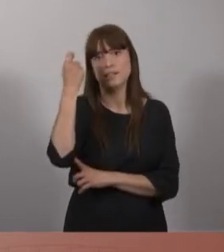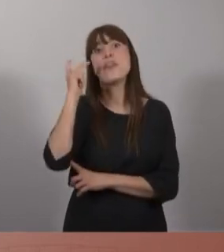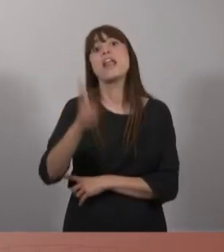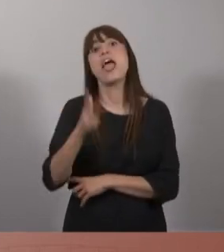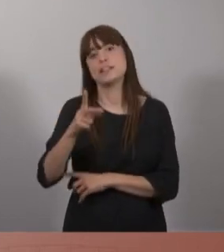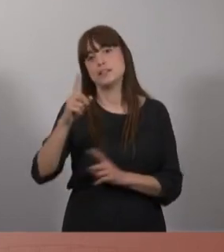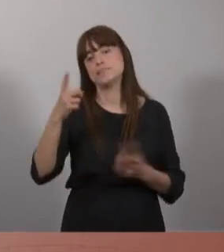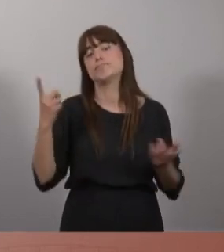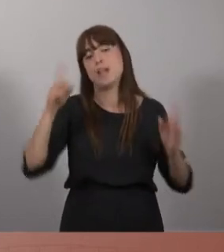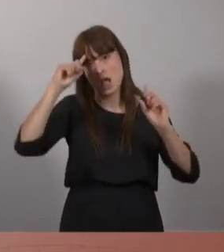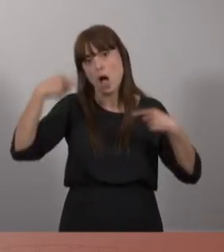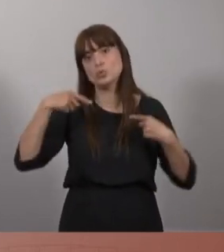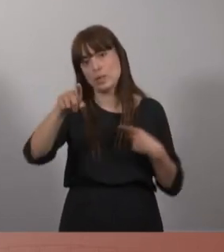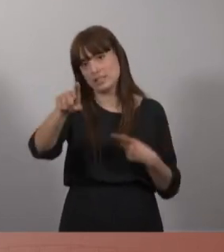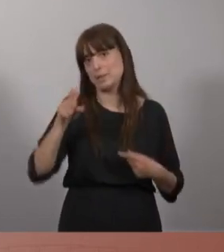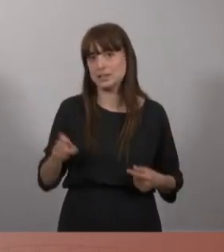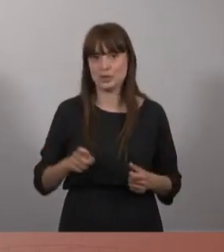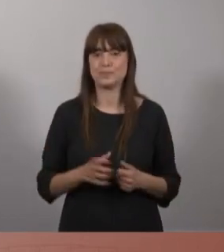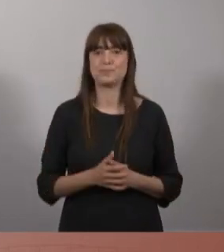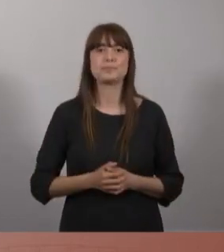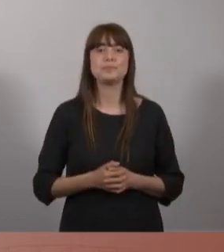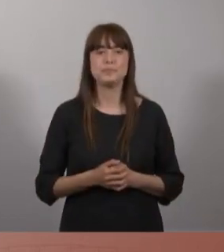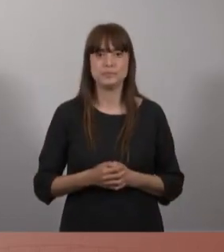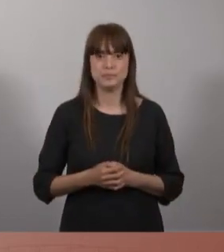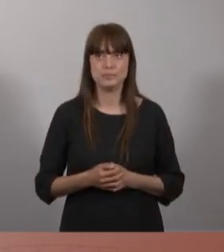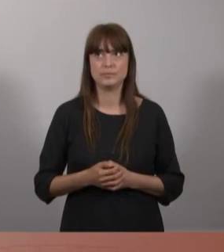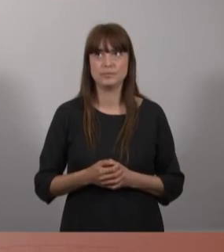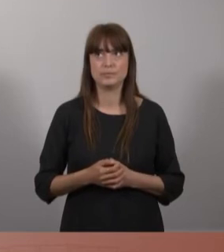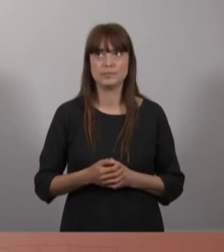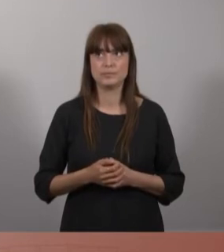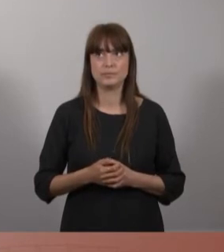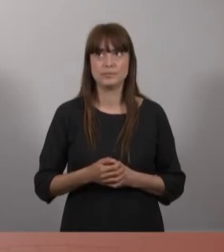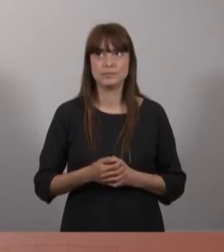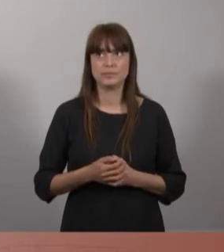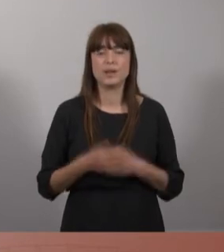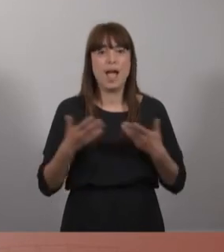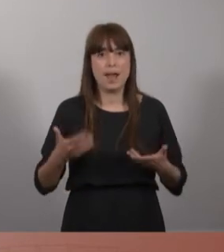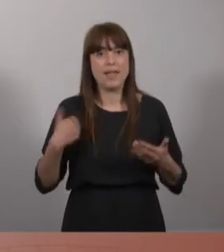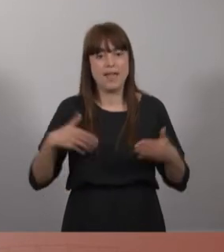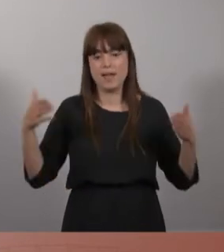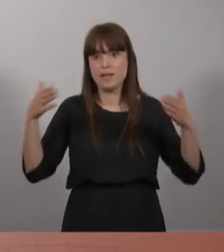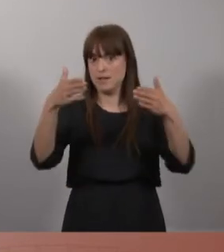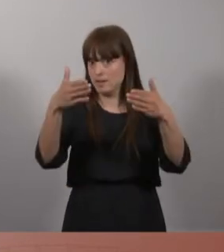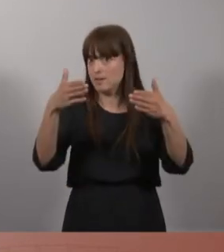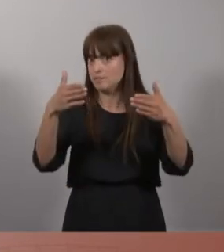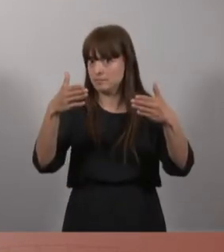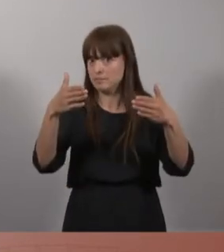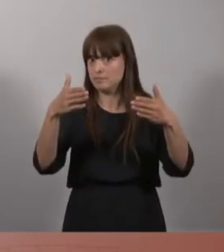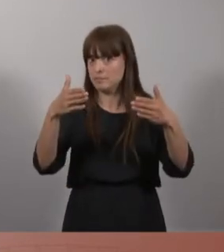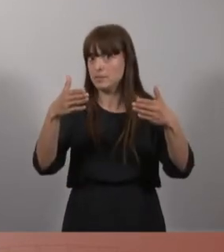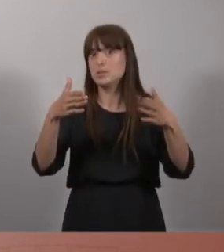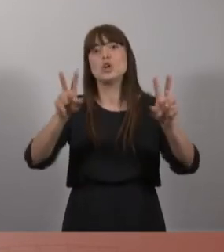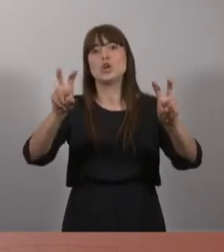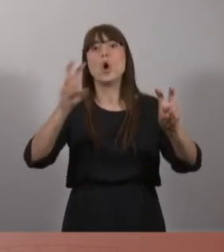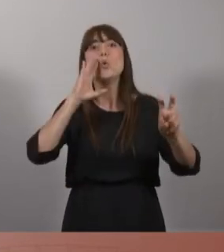'autodeterminació. Però ara ja ens posem més a curt termini i ens fixem la configuració del nou govern que va tenir lloc